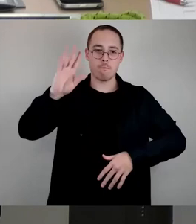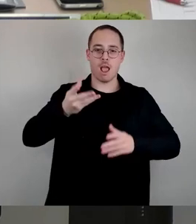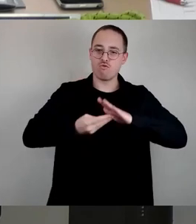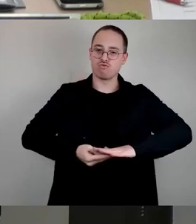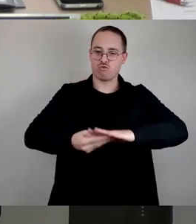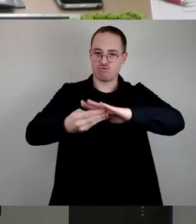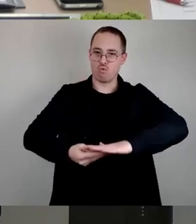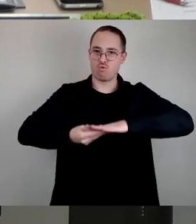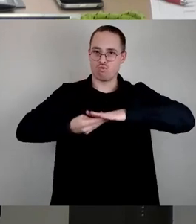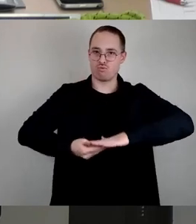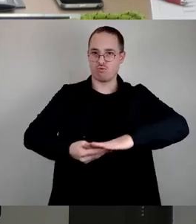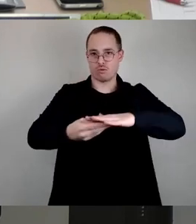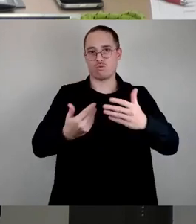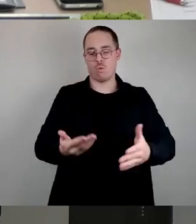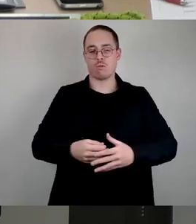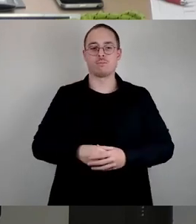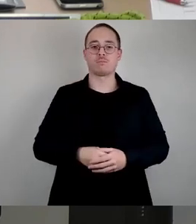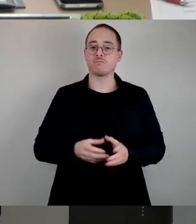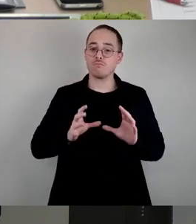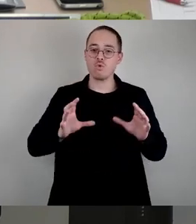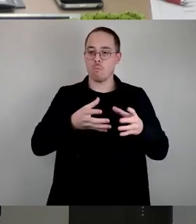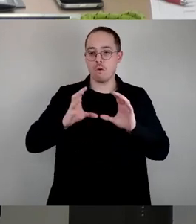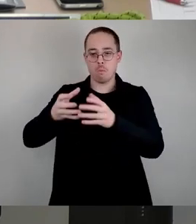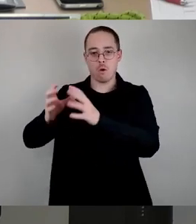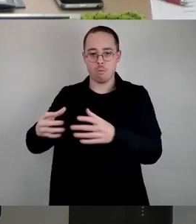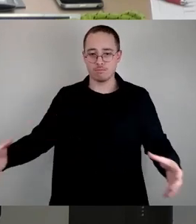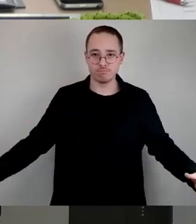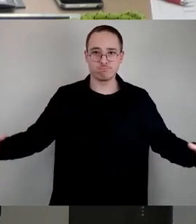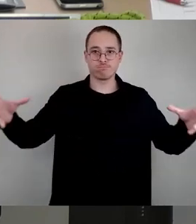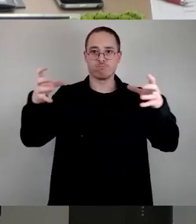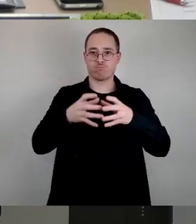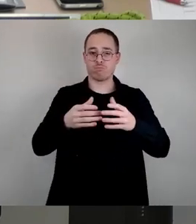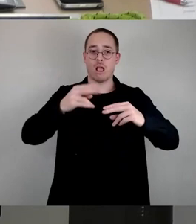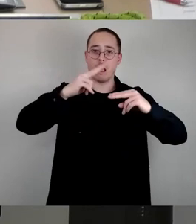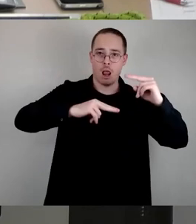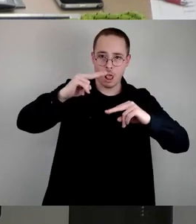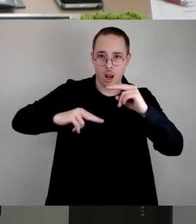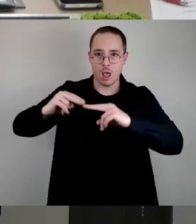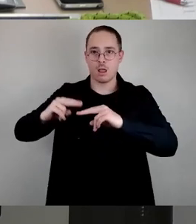zusammenzubringen, sich kennenzulernen und Verurteile abzubauen.